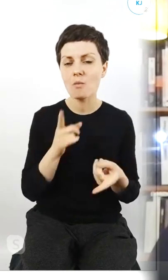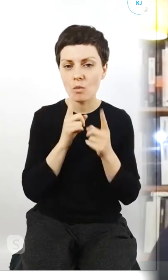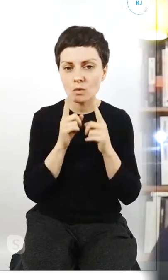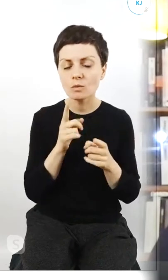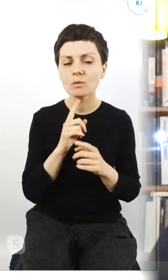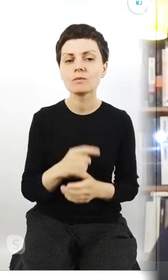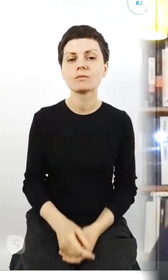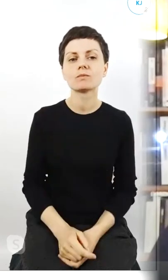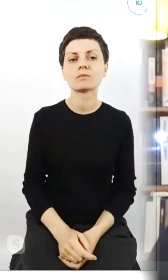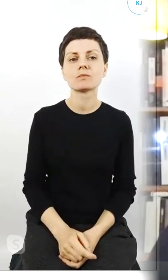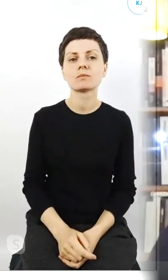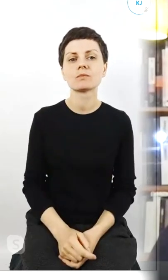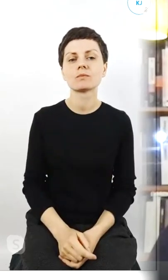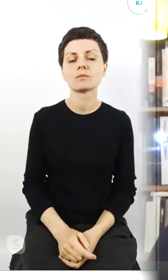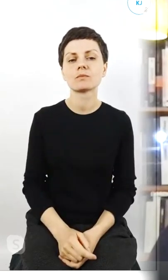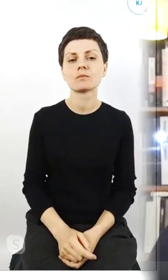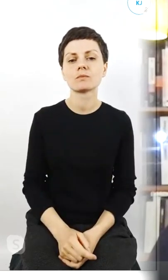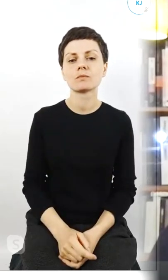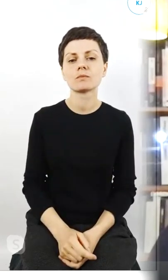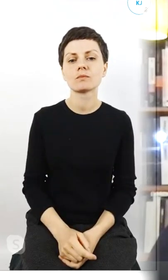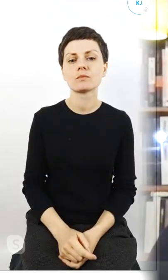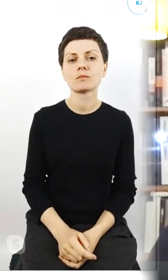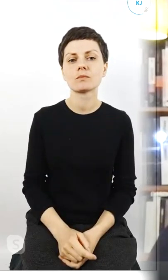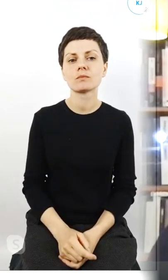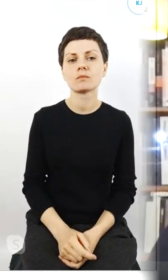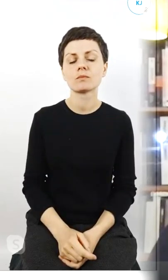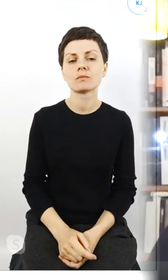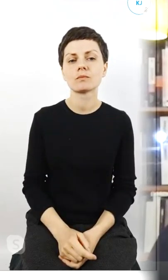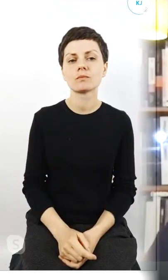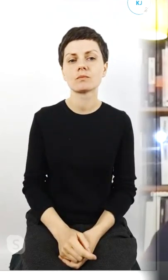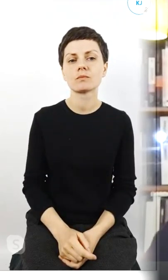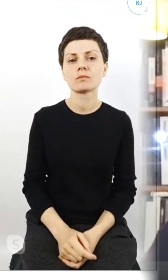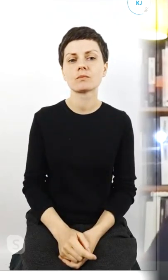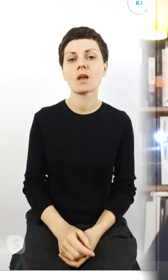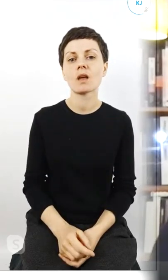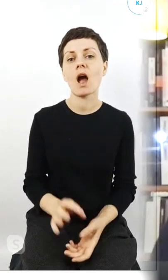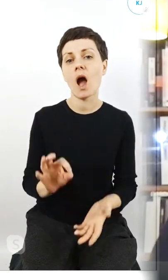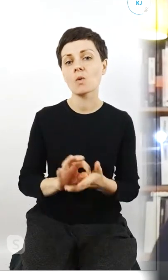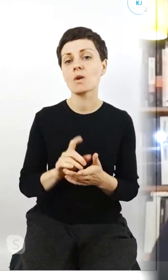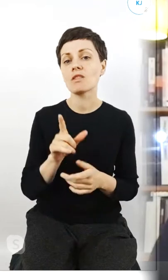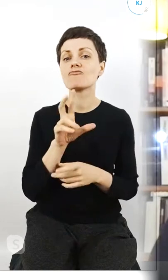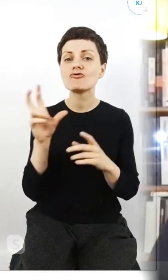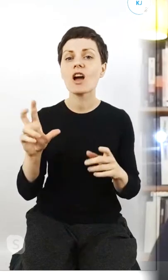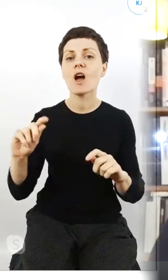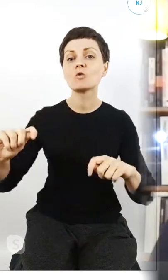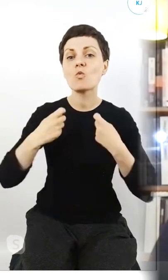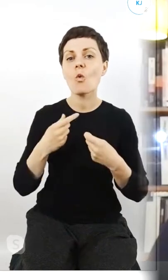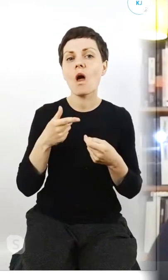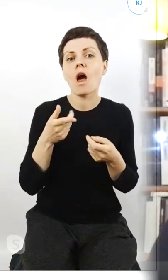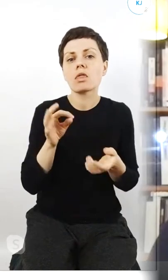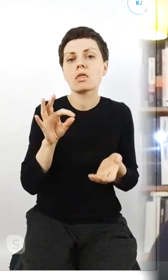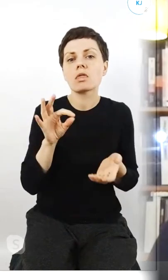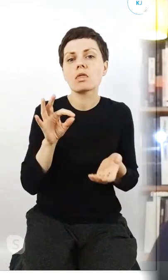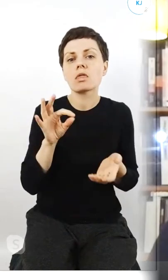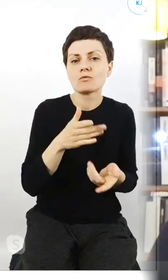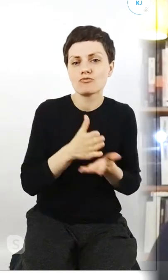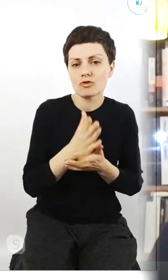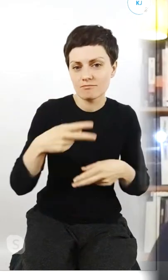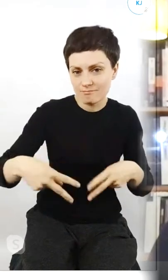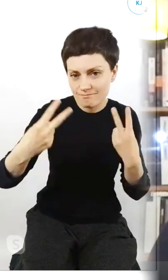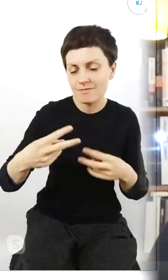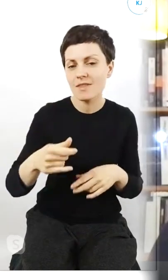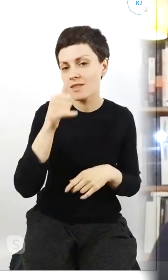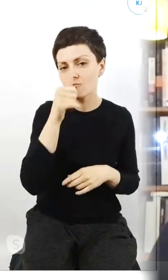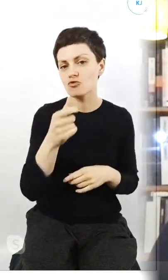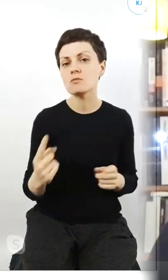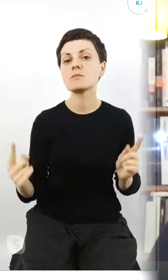już kolejne, teraz akurat forma i czas. Znaczy czas zmusza nas do pewnej formy, byśmy rozmawiali, tak, nie mogąc się